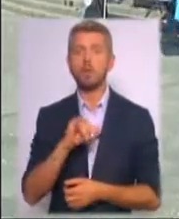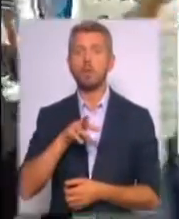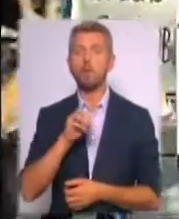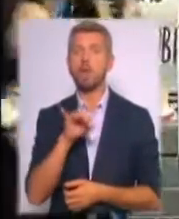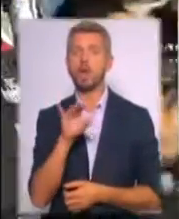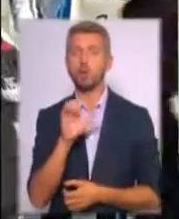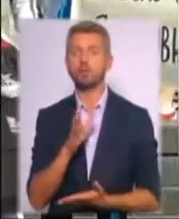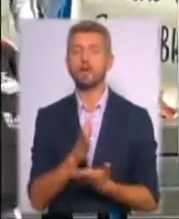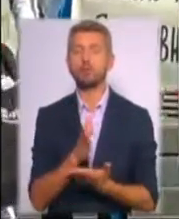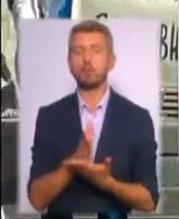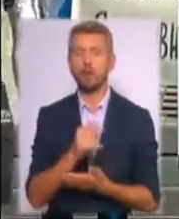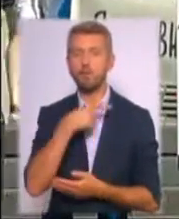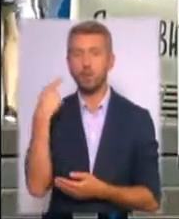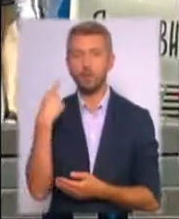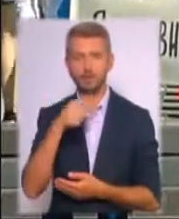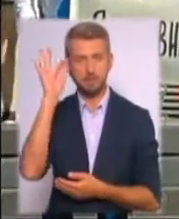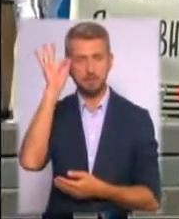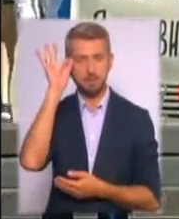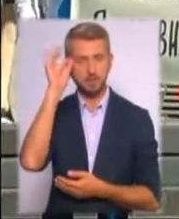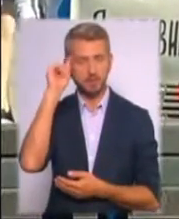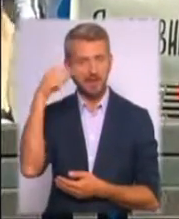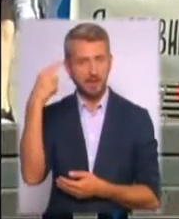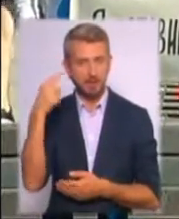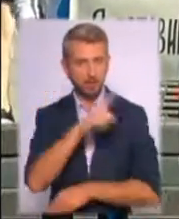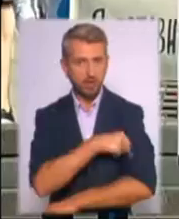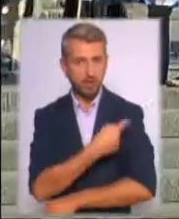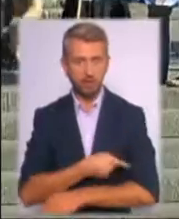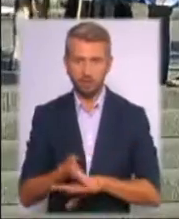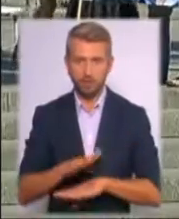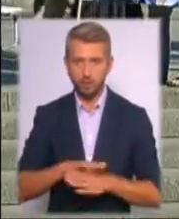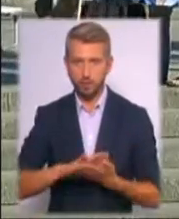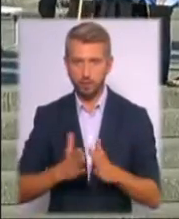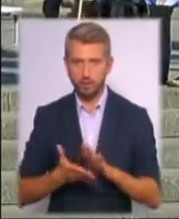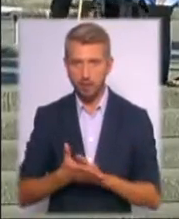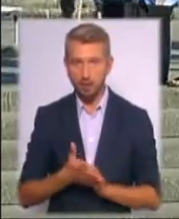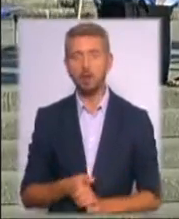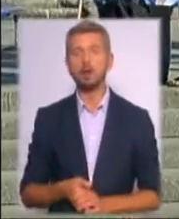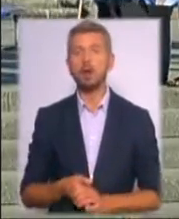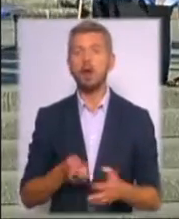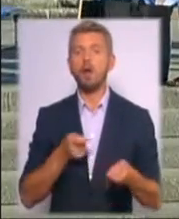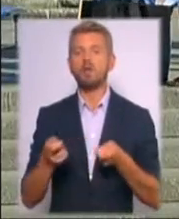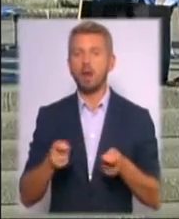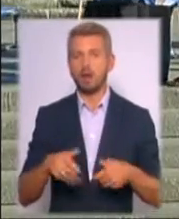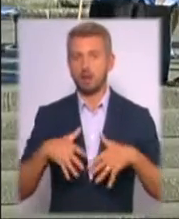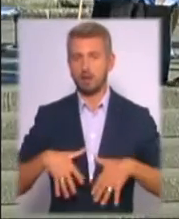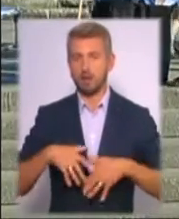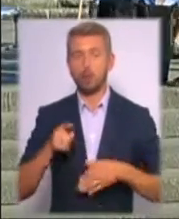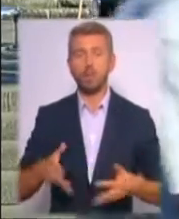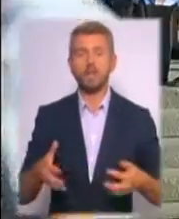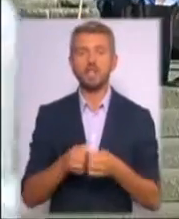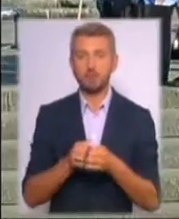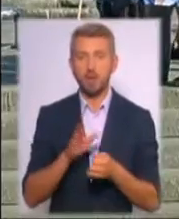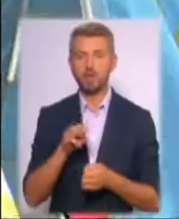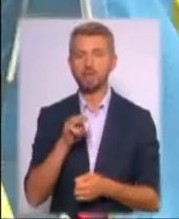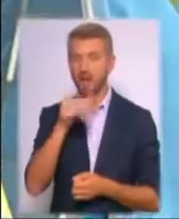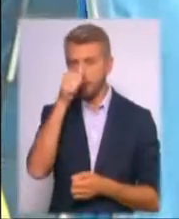психіатричній лікарні у критичному стані. Окпаційна влада Криму затримала його в травні за інтерв'ю кримсько-татарському телеканалу